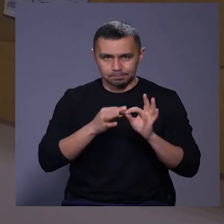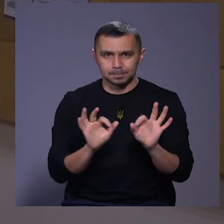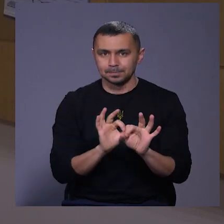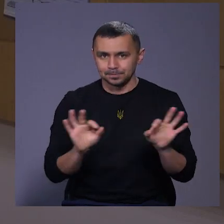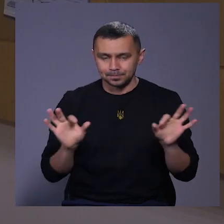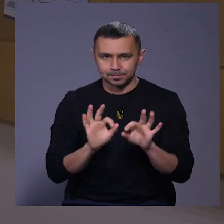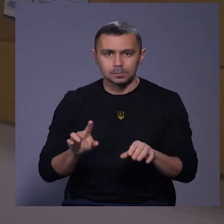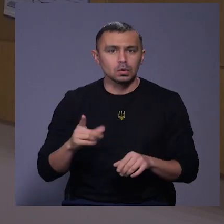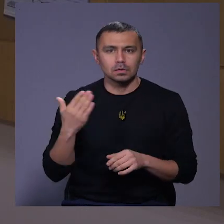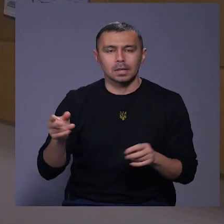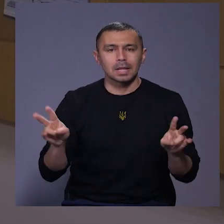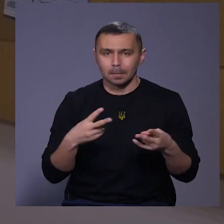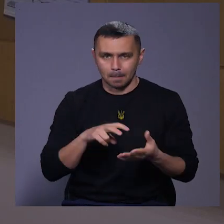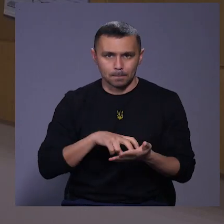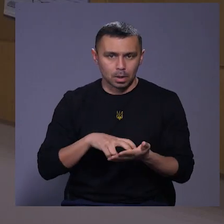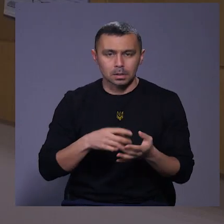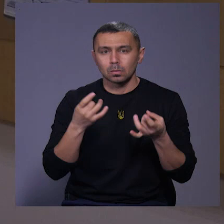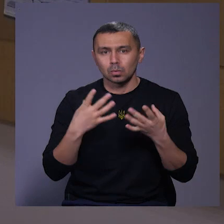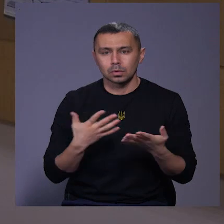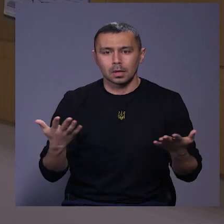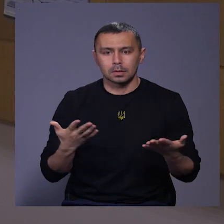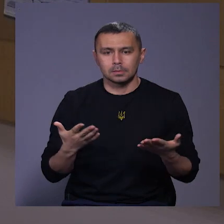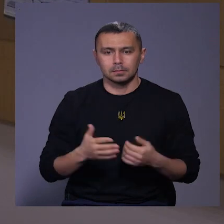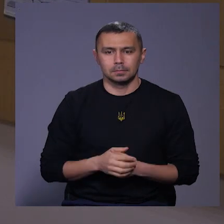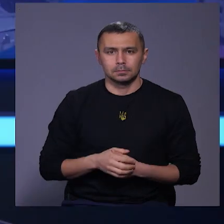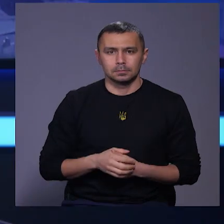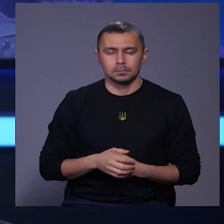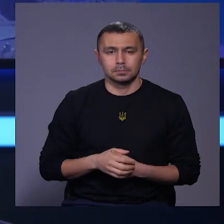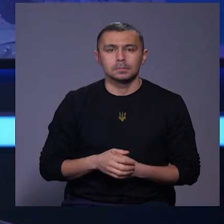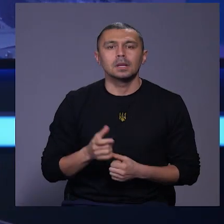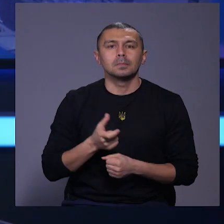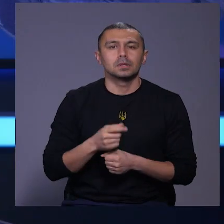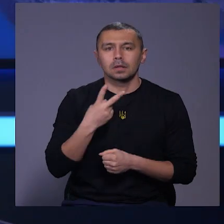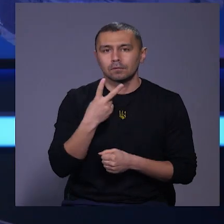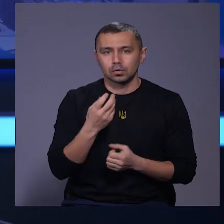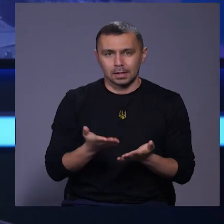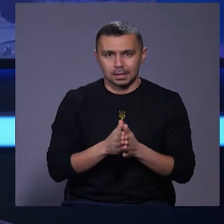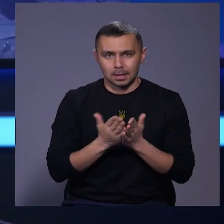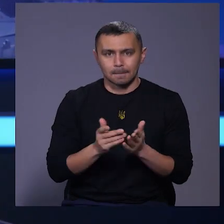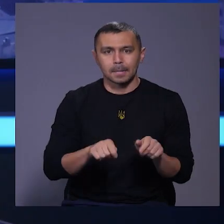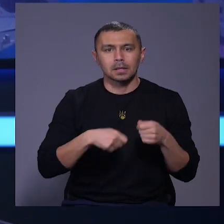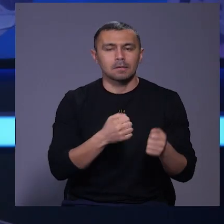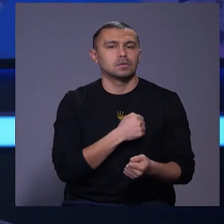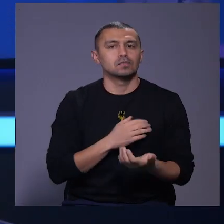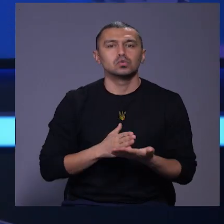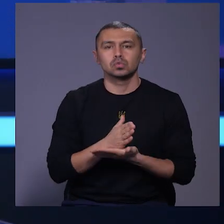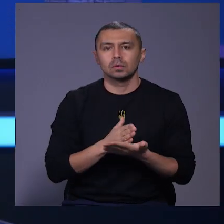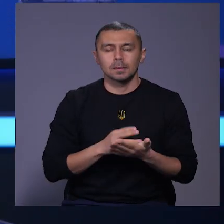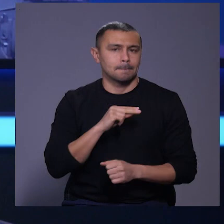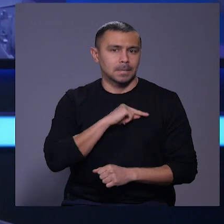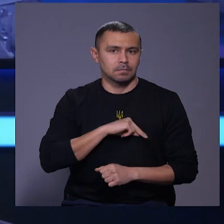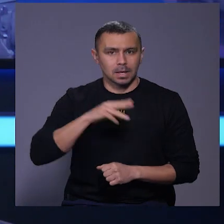'яснити, чого вони варто боятися і просто які зміни будуть. Більше 200 книг передали військовослужбовцям